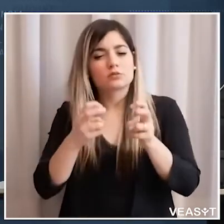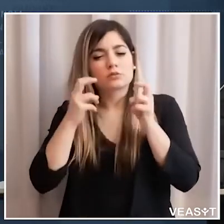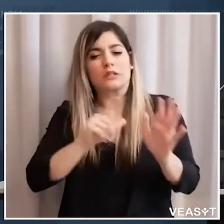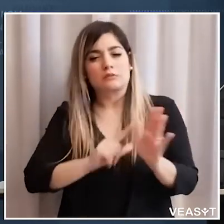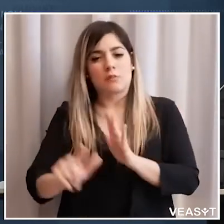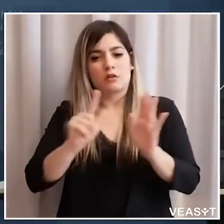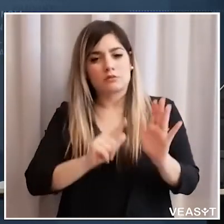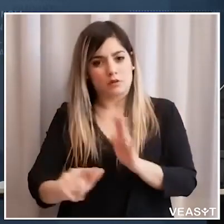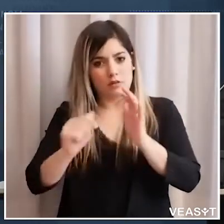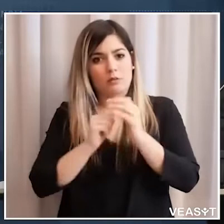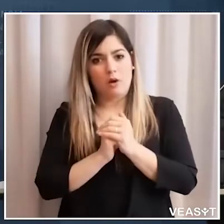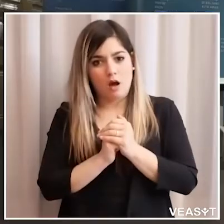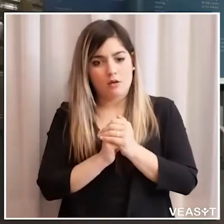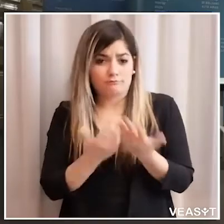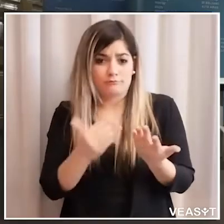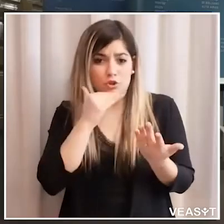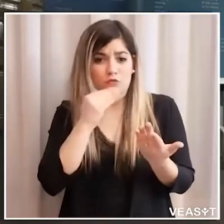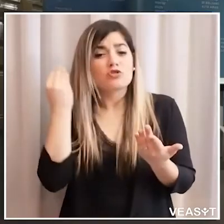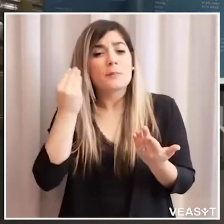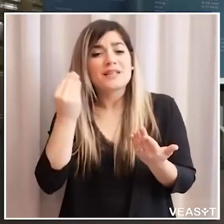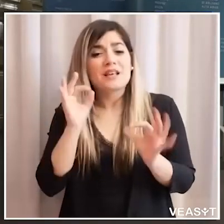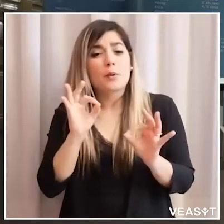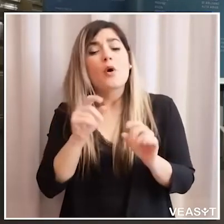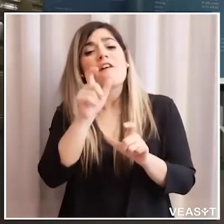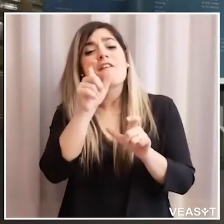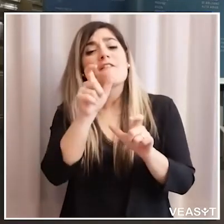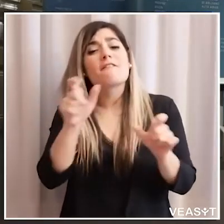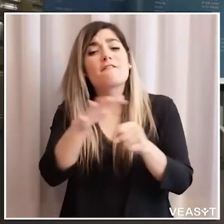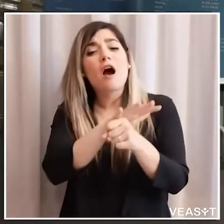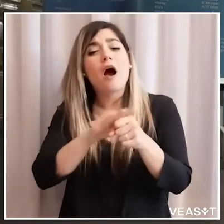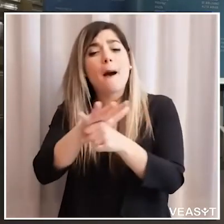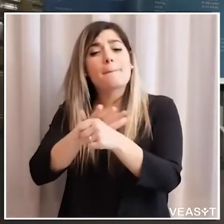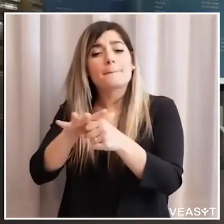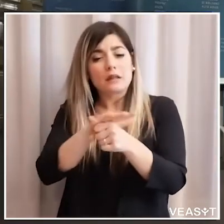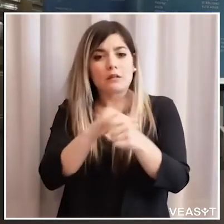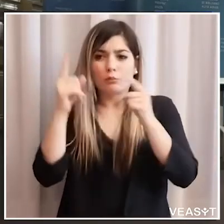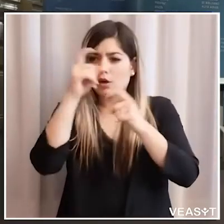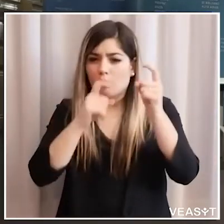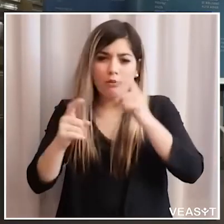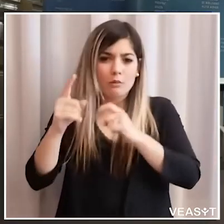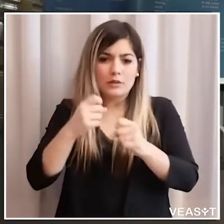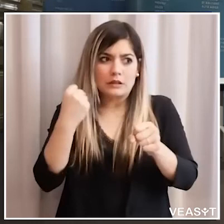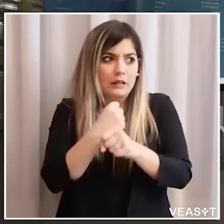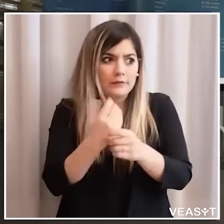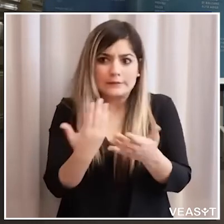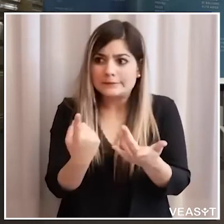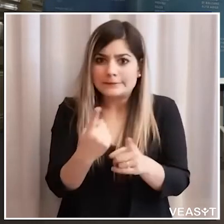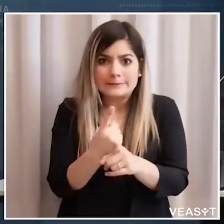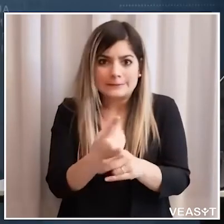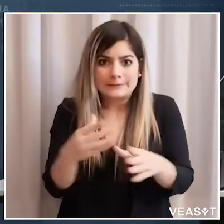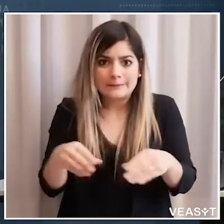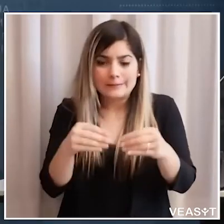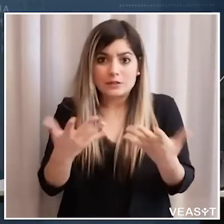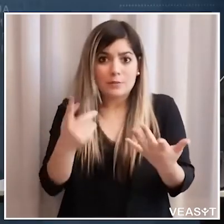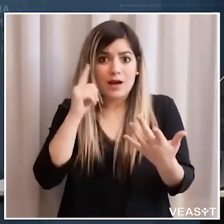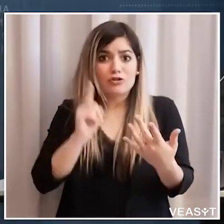settimane basti pensare alle preoccupazioni che hanno le famiglie che stanno iniziando a lavorare e non sanno in questo